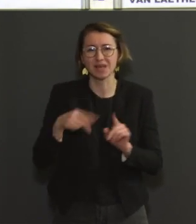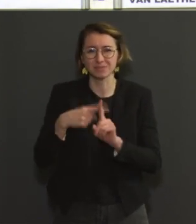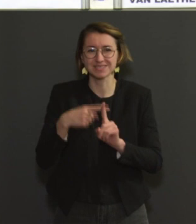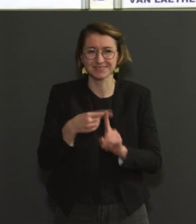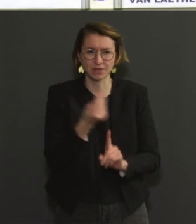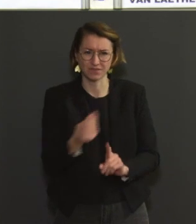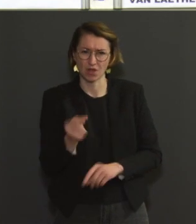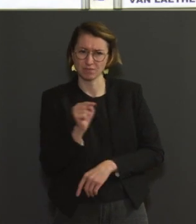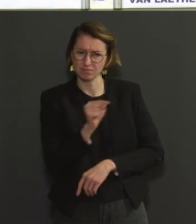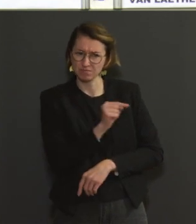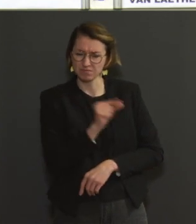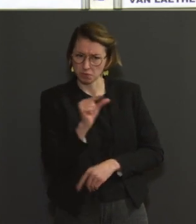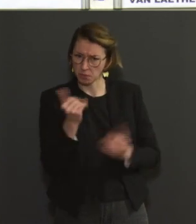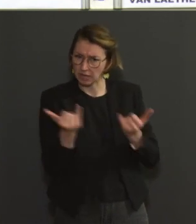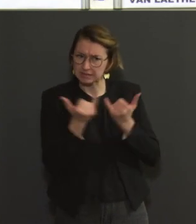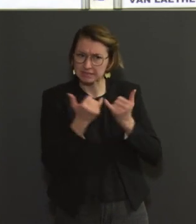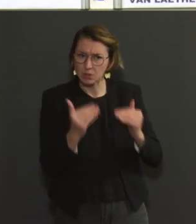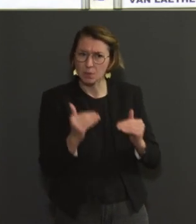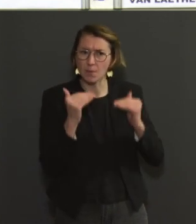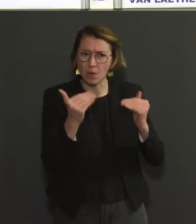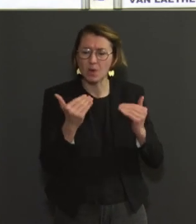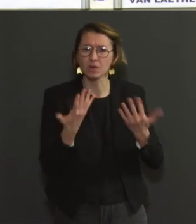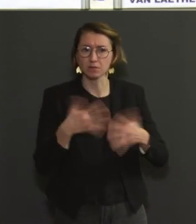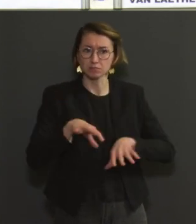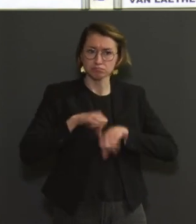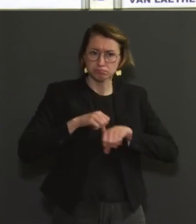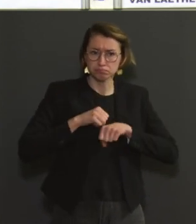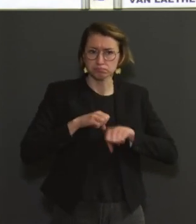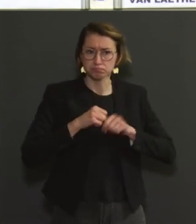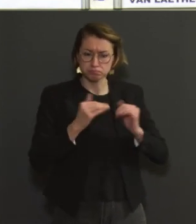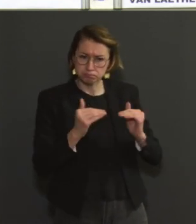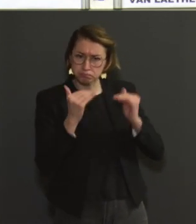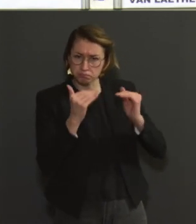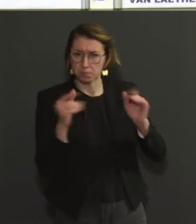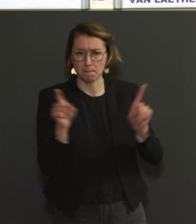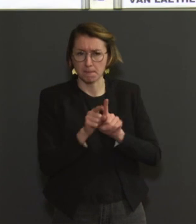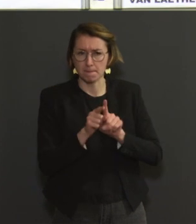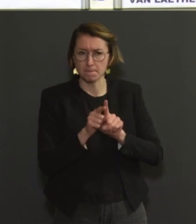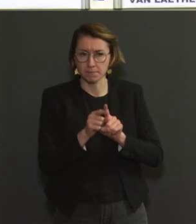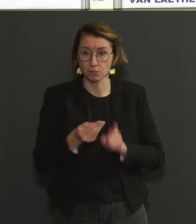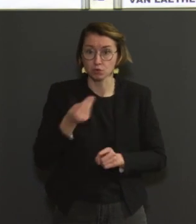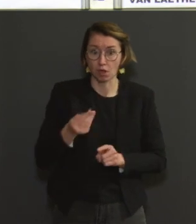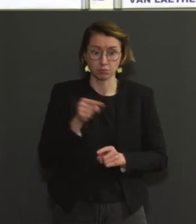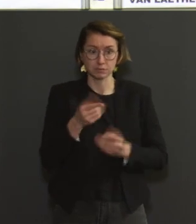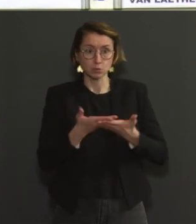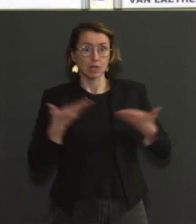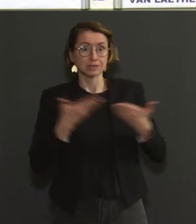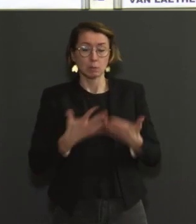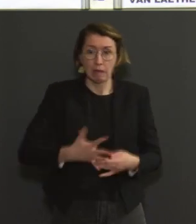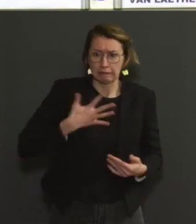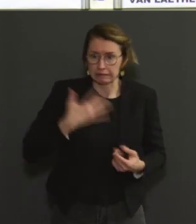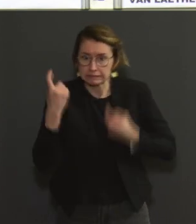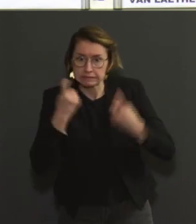à augmenter. Ceci doit donc être suivi, mais ceci ne doit pas causer d'inquiétude. On n'est pas là devant un foyer